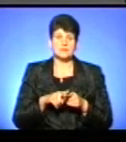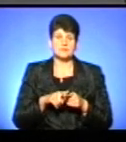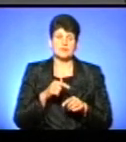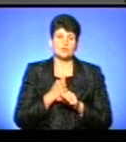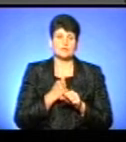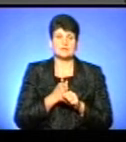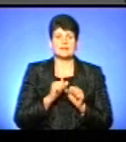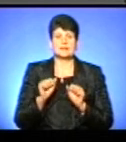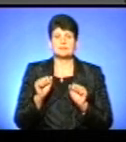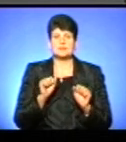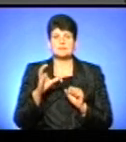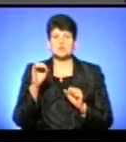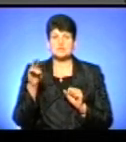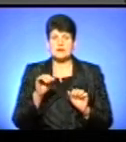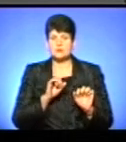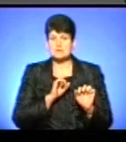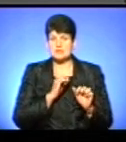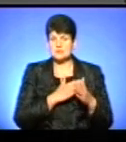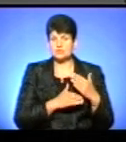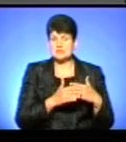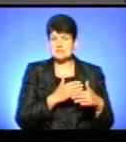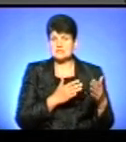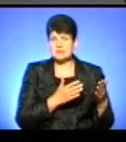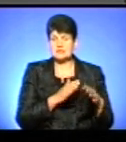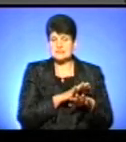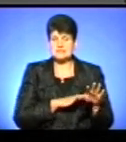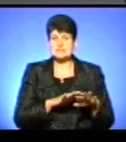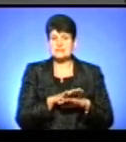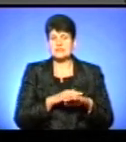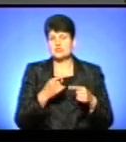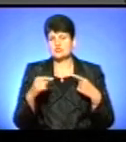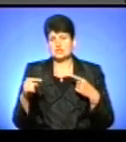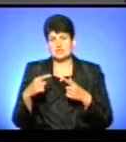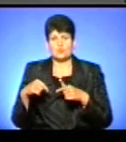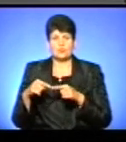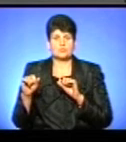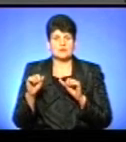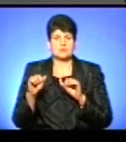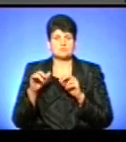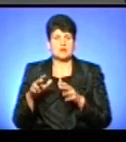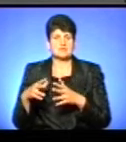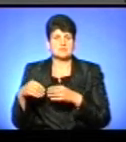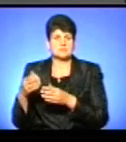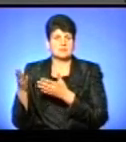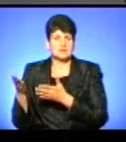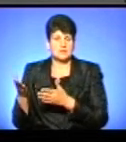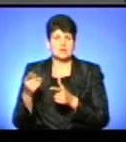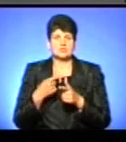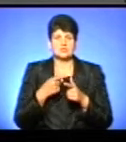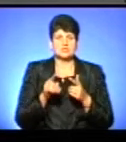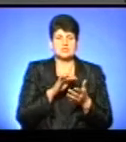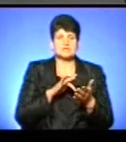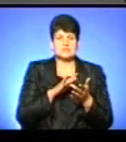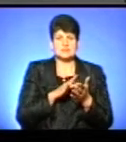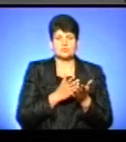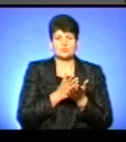департаменту соціального захисту населення, чи іншого органу соціального захисту населення, там, управління справами сім'ї, чи Центрів соціальної служби